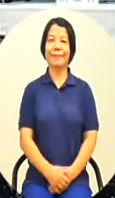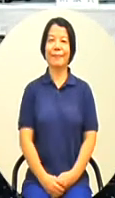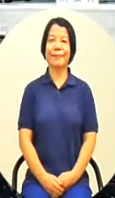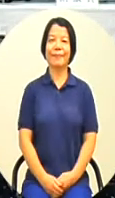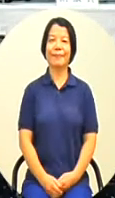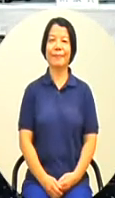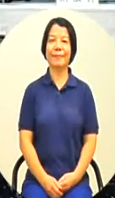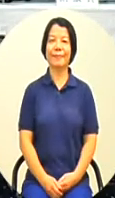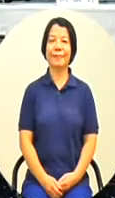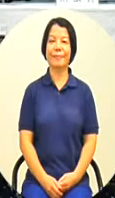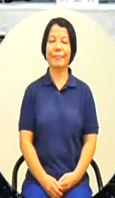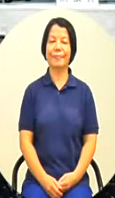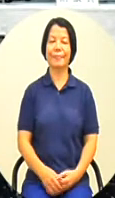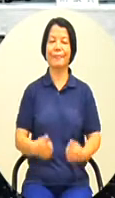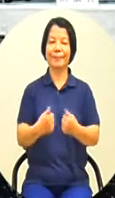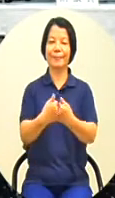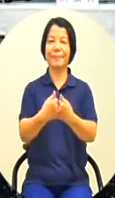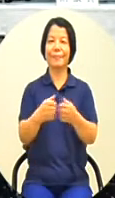我們開會喔